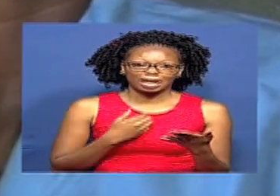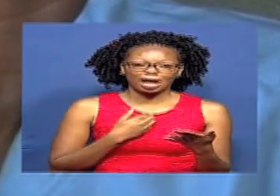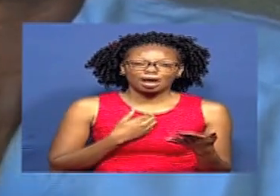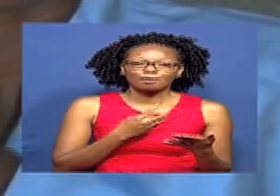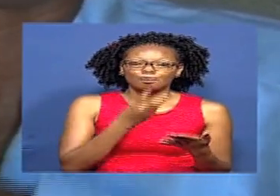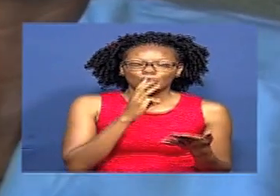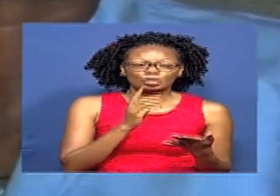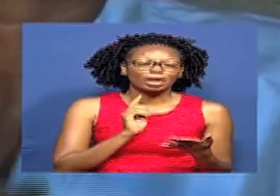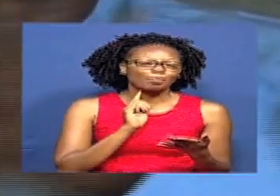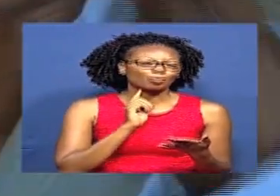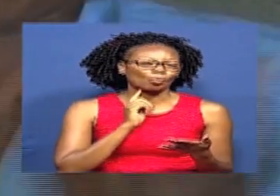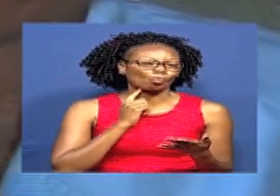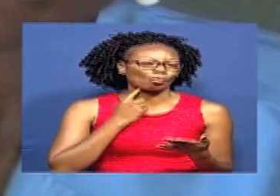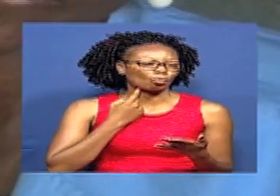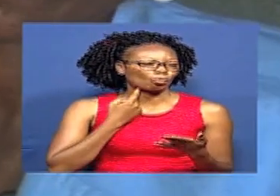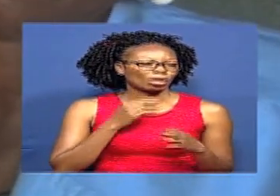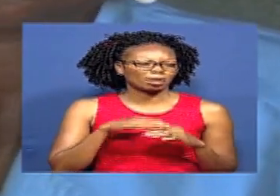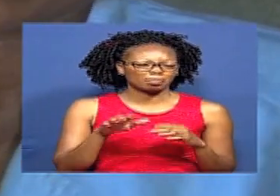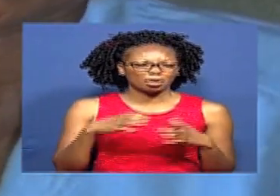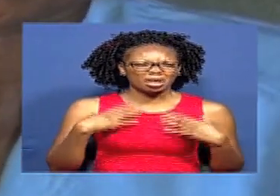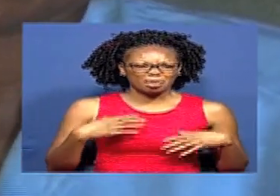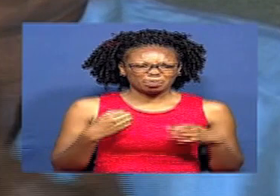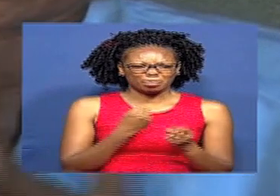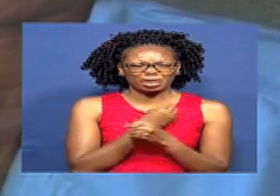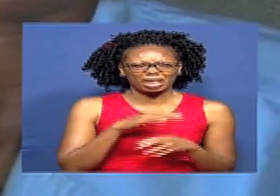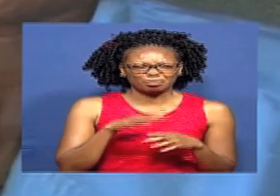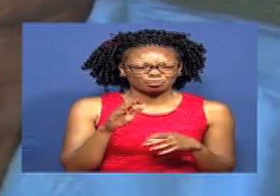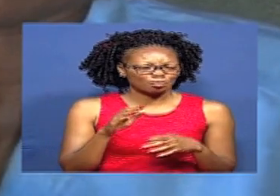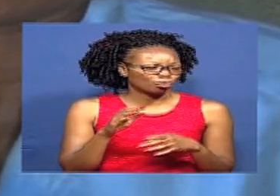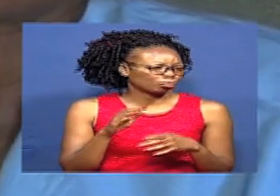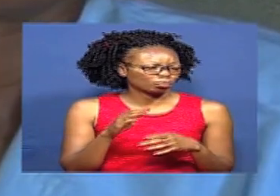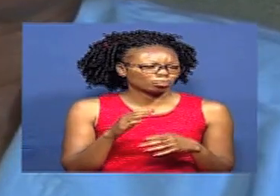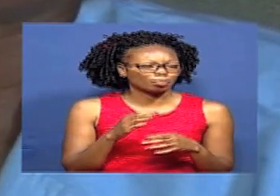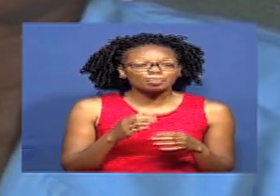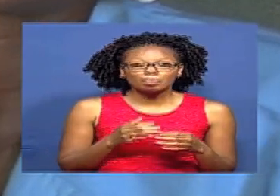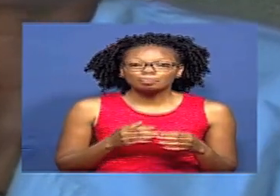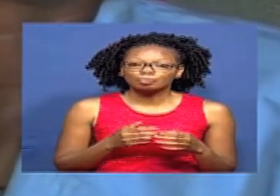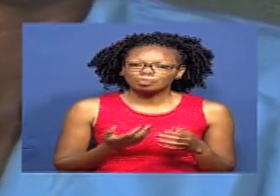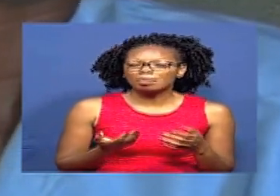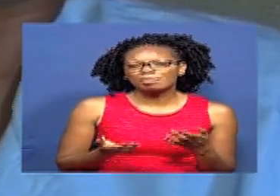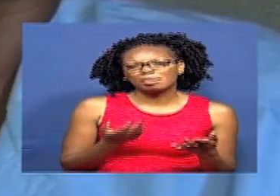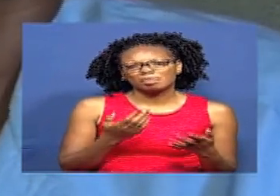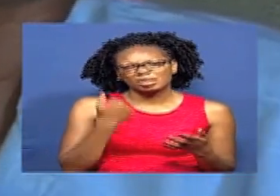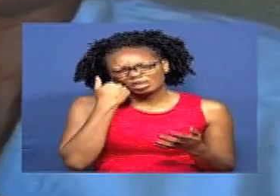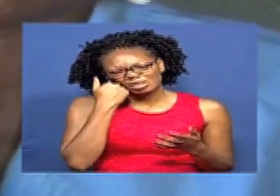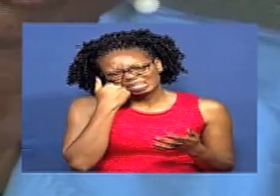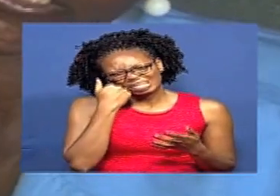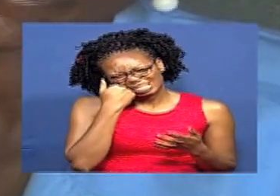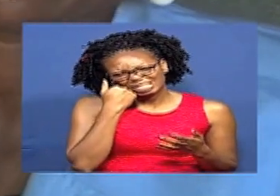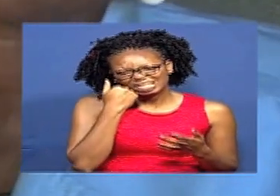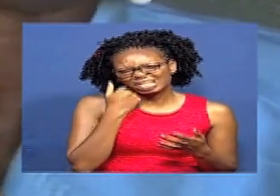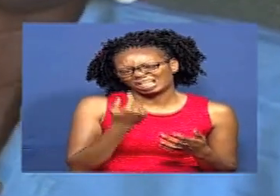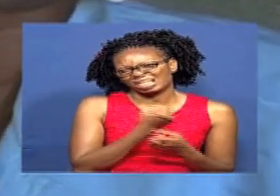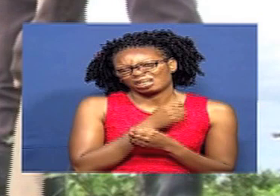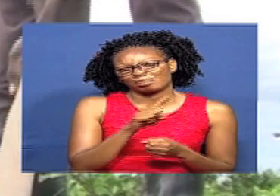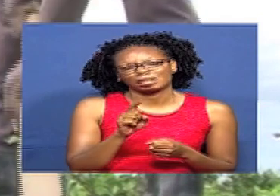Iko na maji na iko na skari nyingi sana Na watu hawapendi sana wale wenyana Ugonjwa yoskari hawaitumia